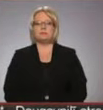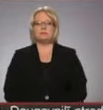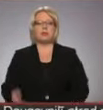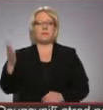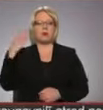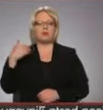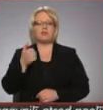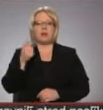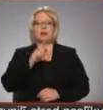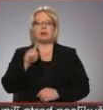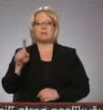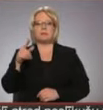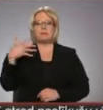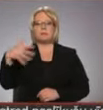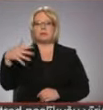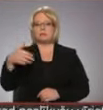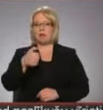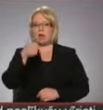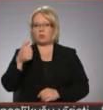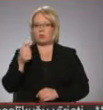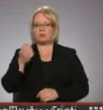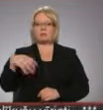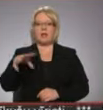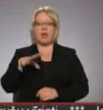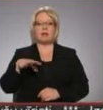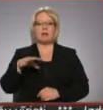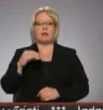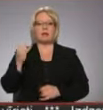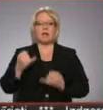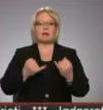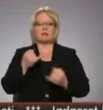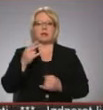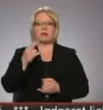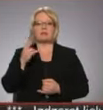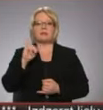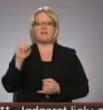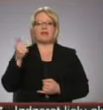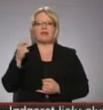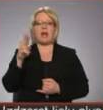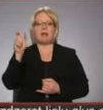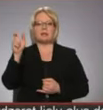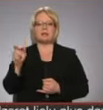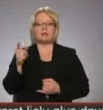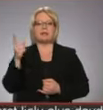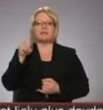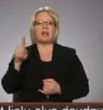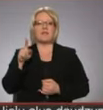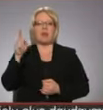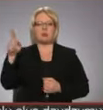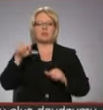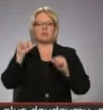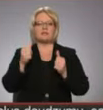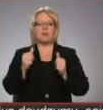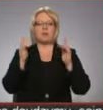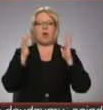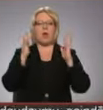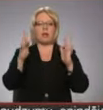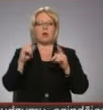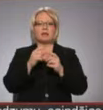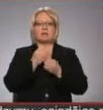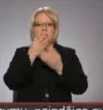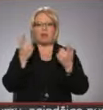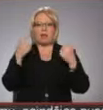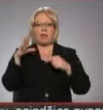Pagājušā gadsimta 50. jāsgados daļdārasniegas Gunāras Vīgans Skrīveros izveidoja alēju, kas iedēšanas laikā kļuvas